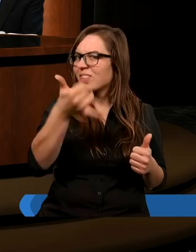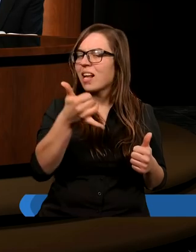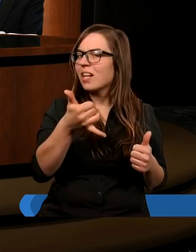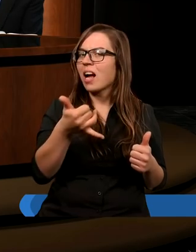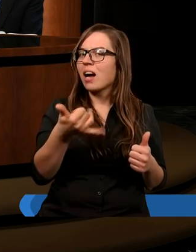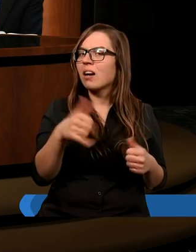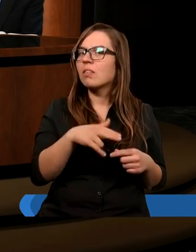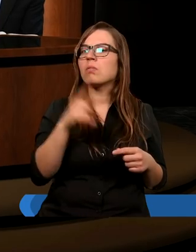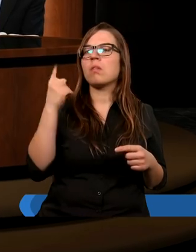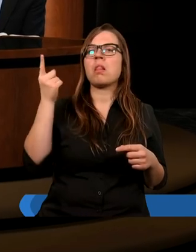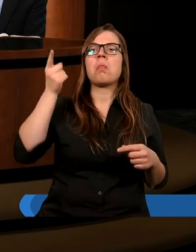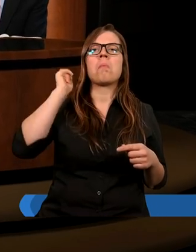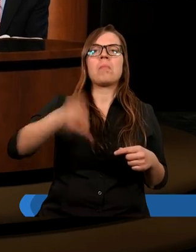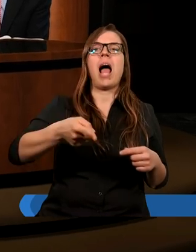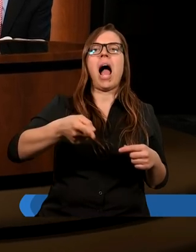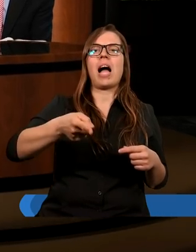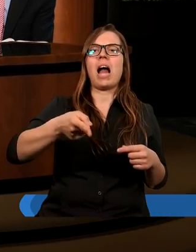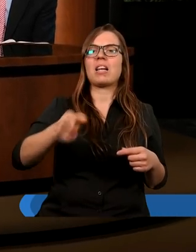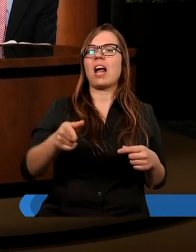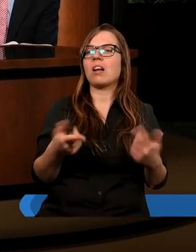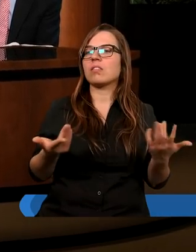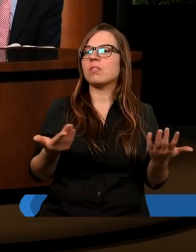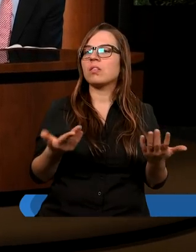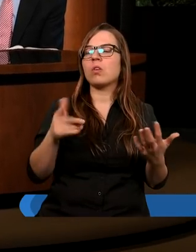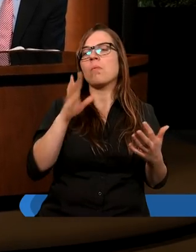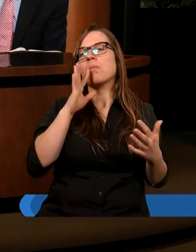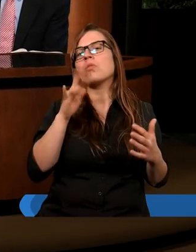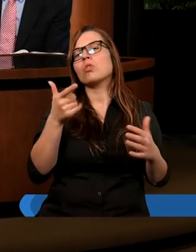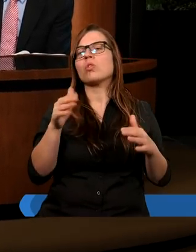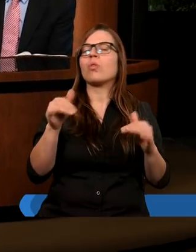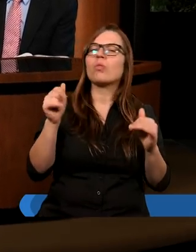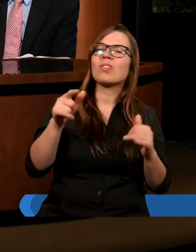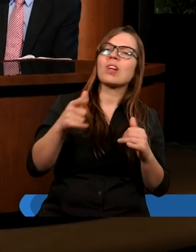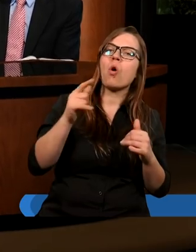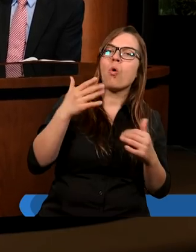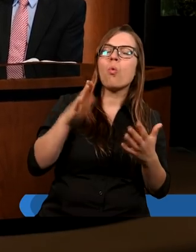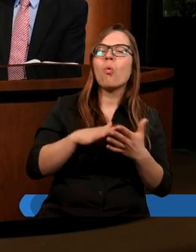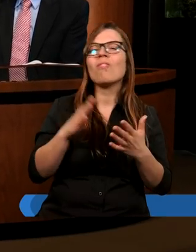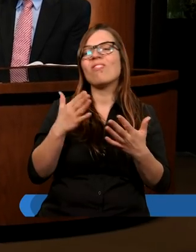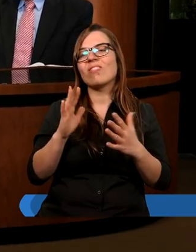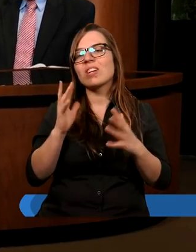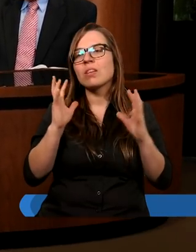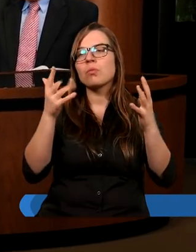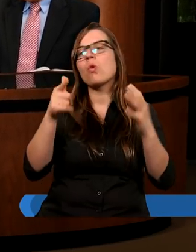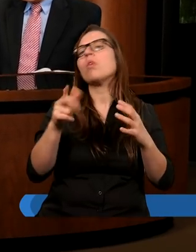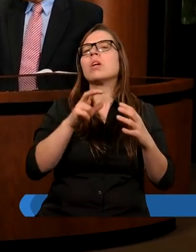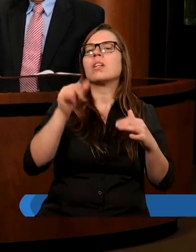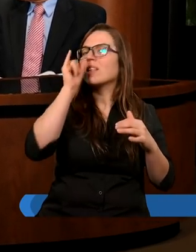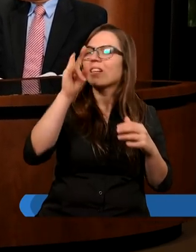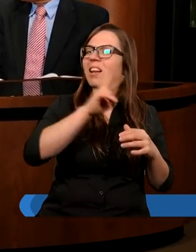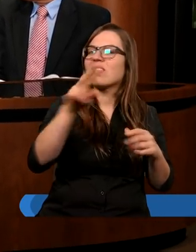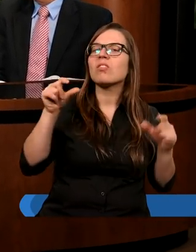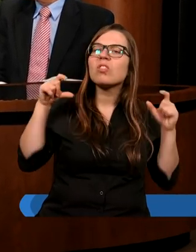nakazać, którego nie da się uchwalić i nikogo nie da się